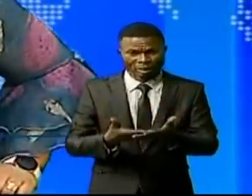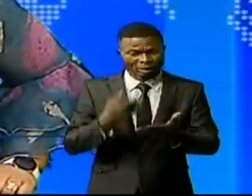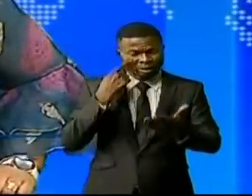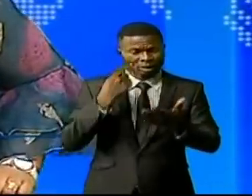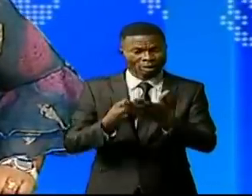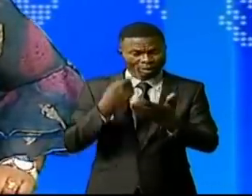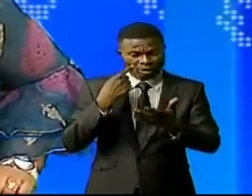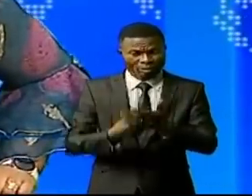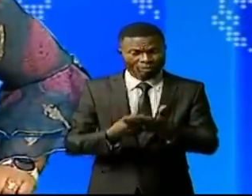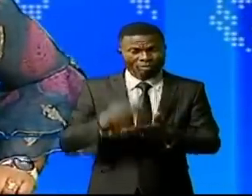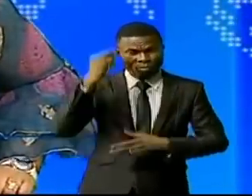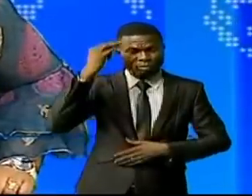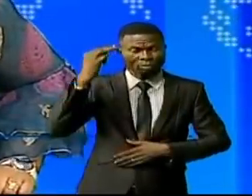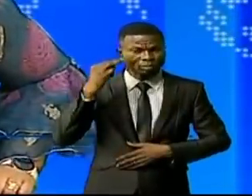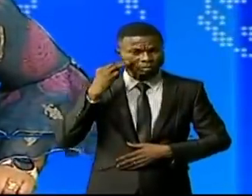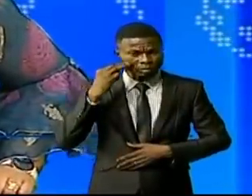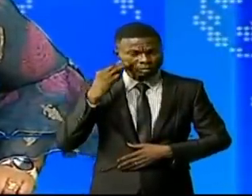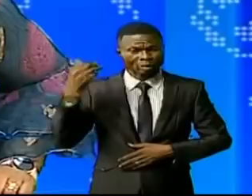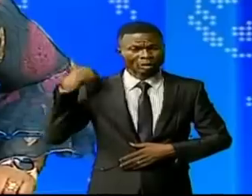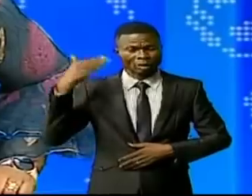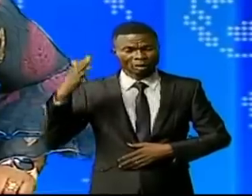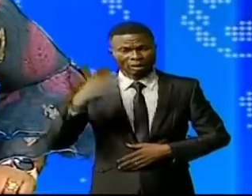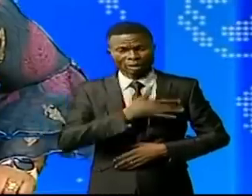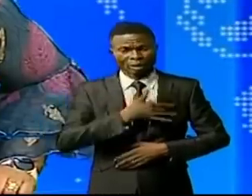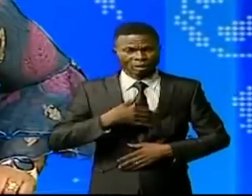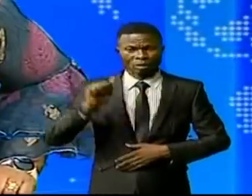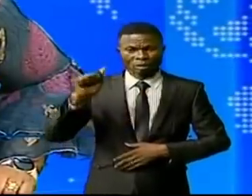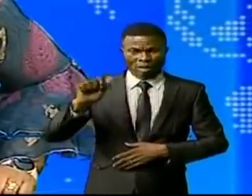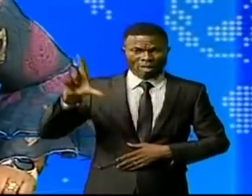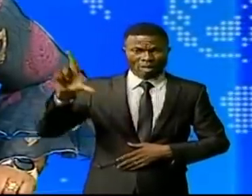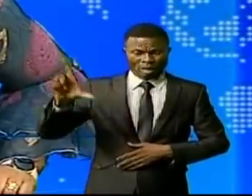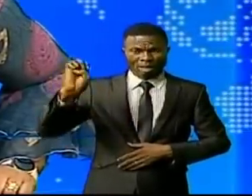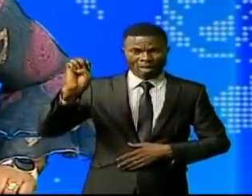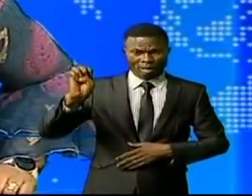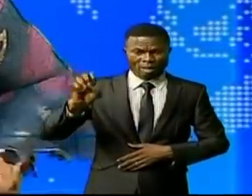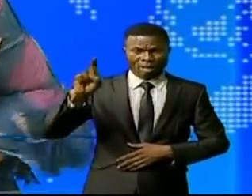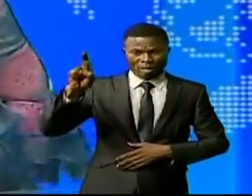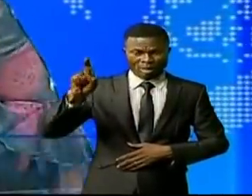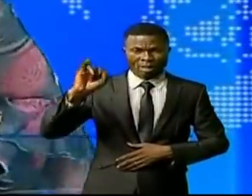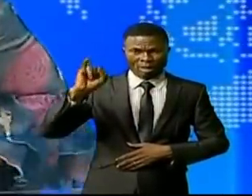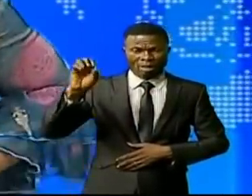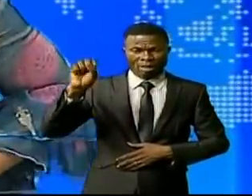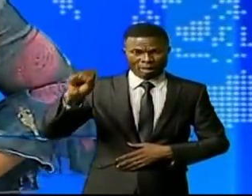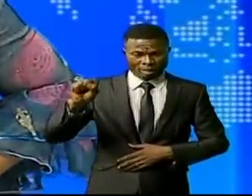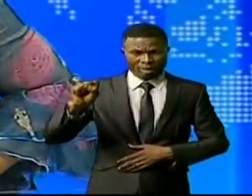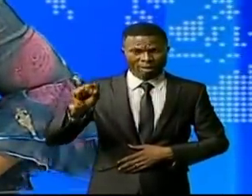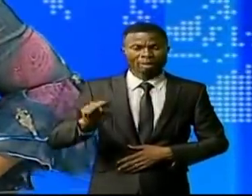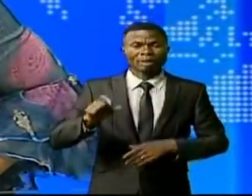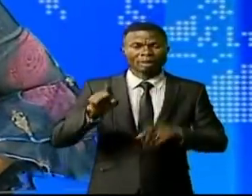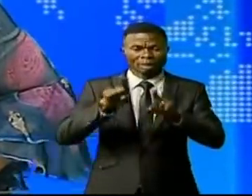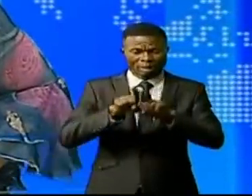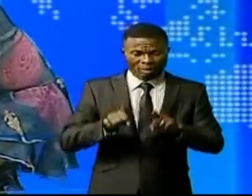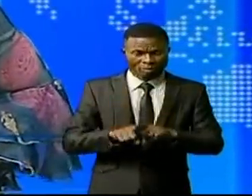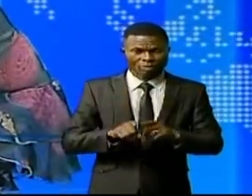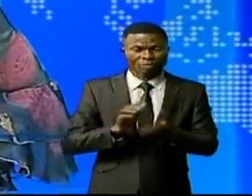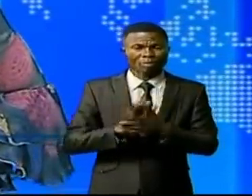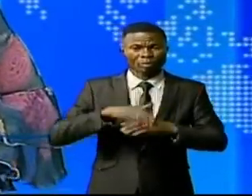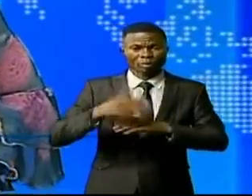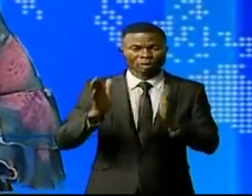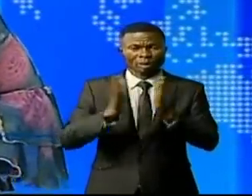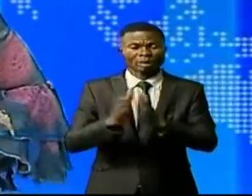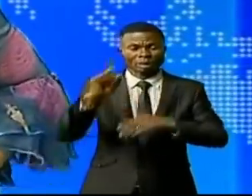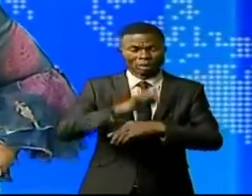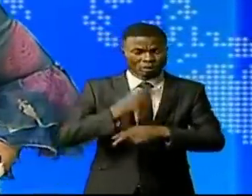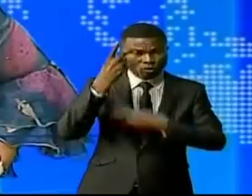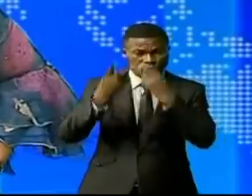fait par le ministre d'État, ministre des infrastructures et travaux publics Alexis Guissarro après dix jours d